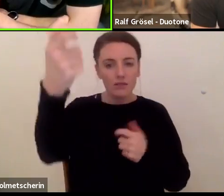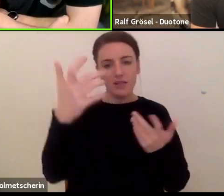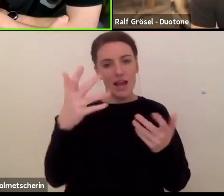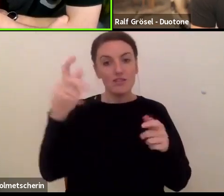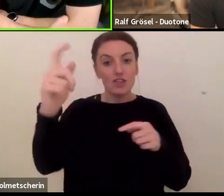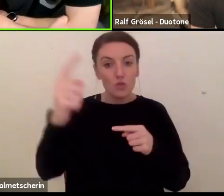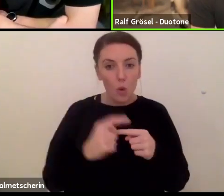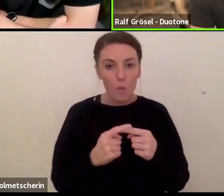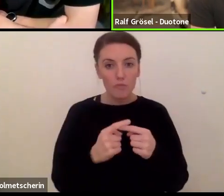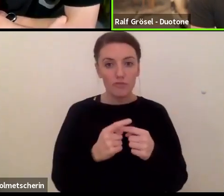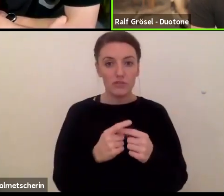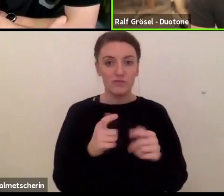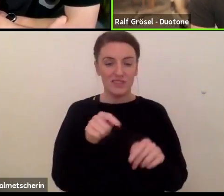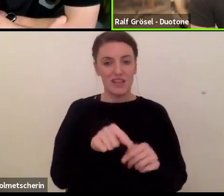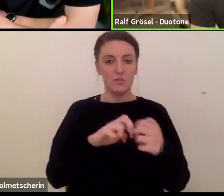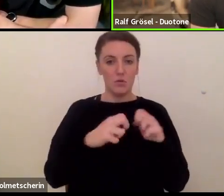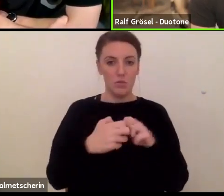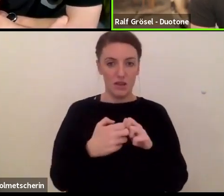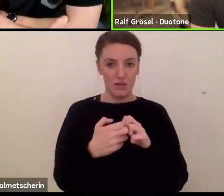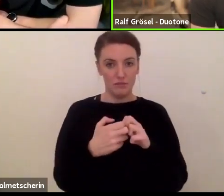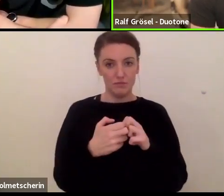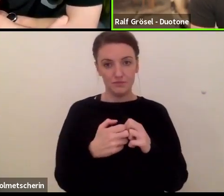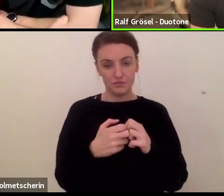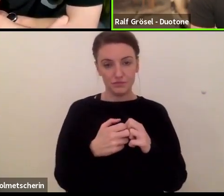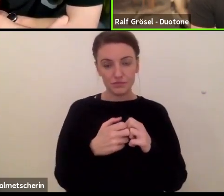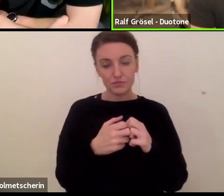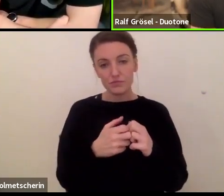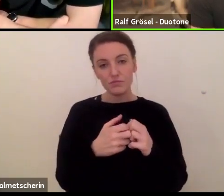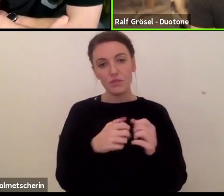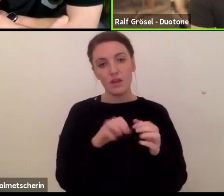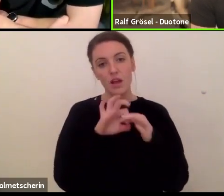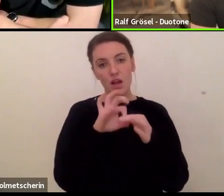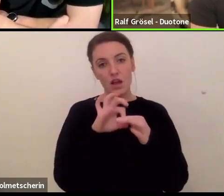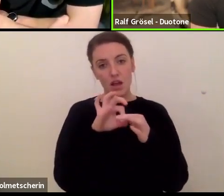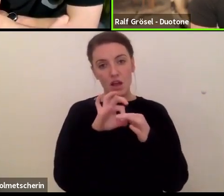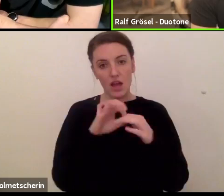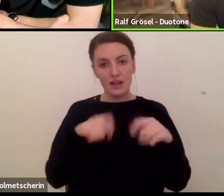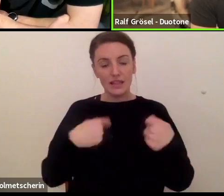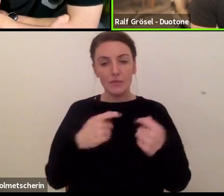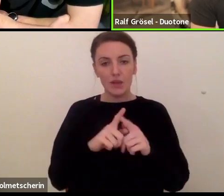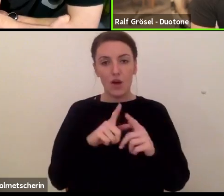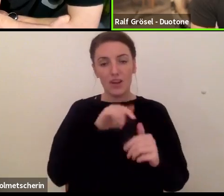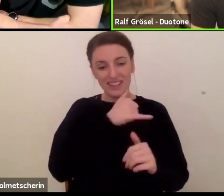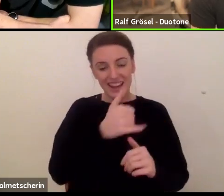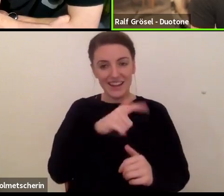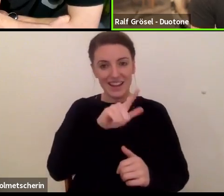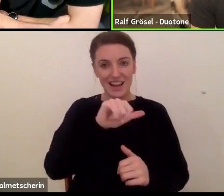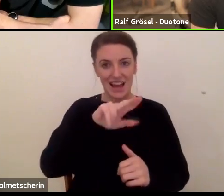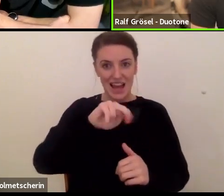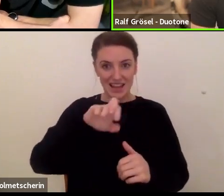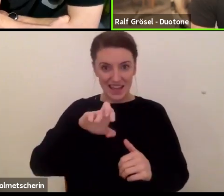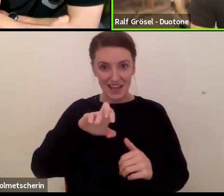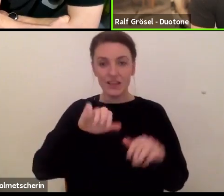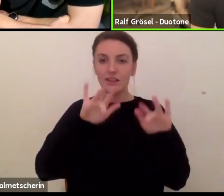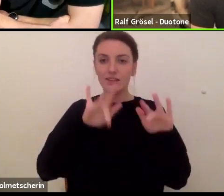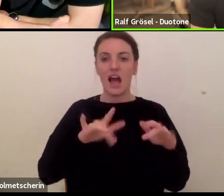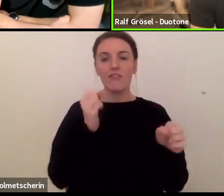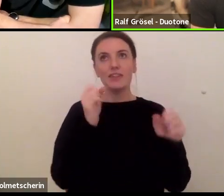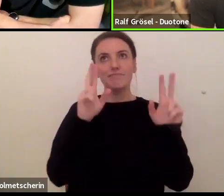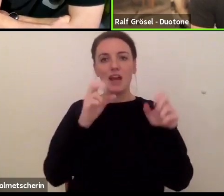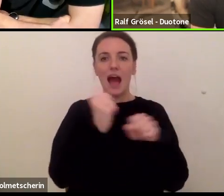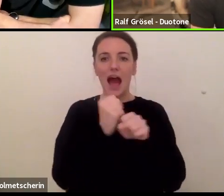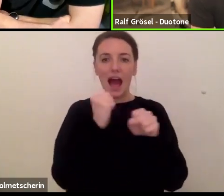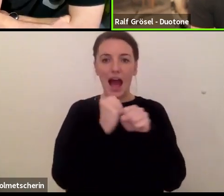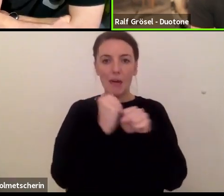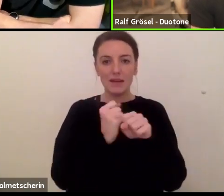jede Dynamo-Leine ein sogenanntes Arbeitsfenster hat. Jetzt ist die Leine aber aufgrund ihrer